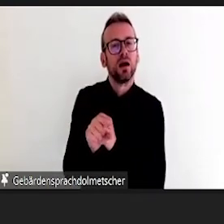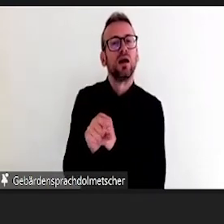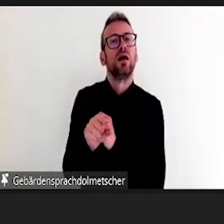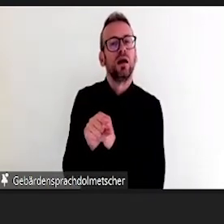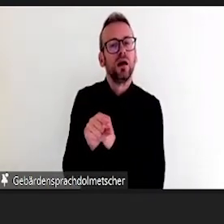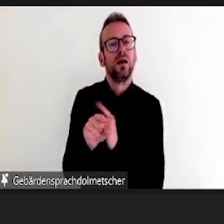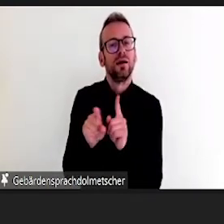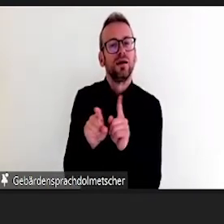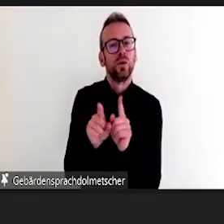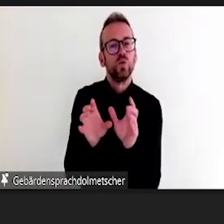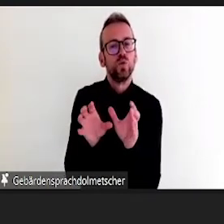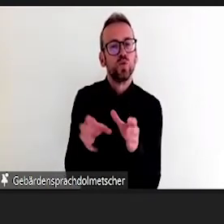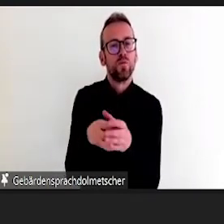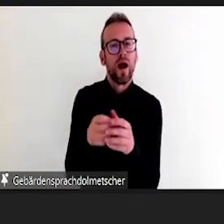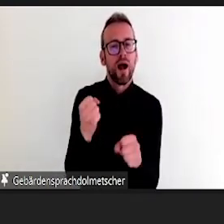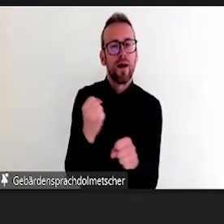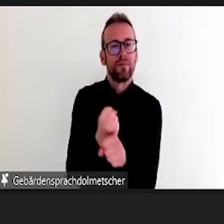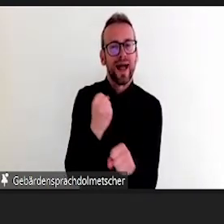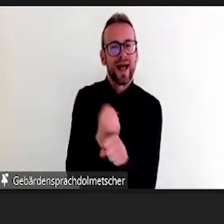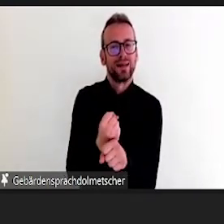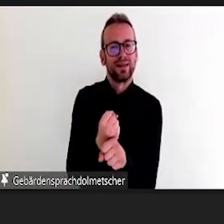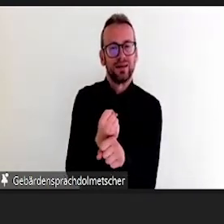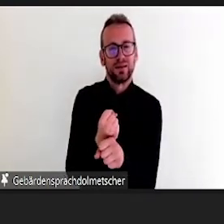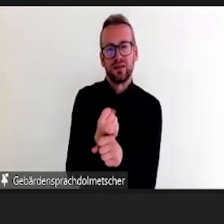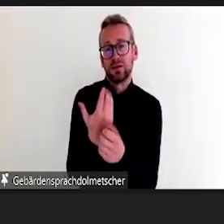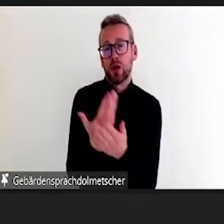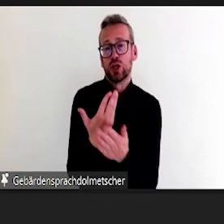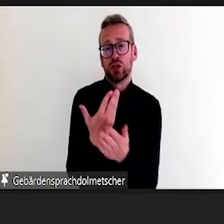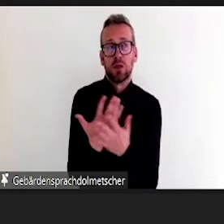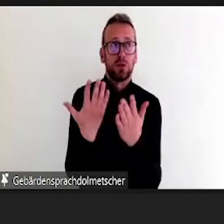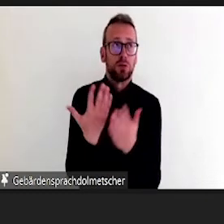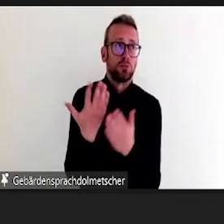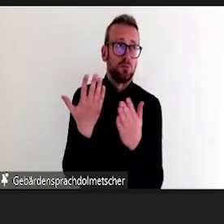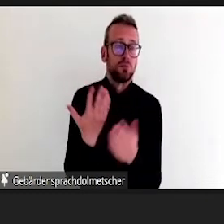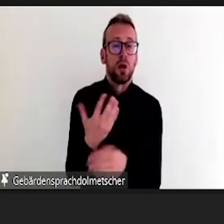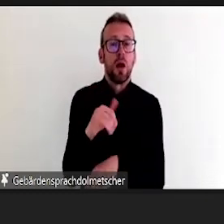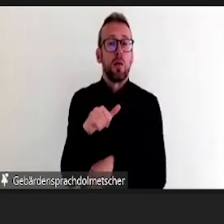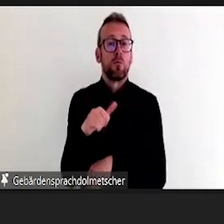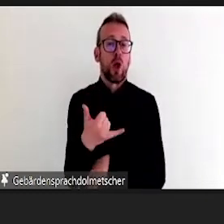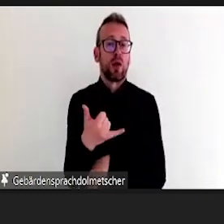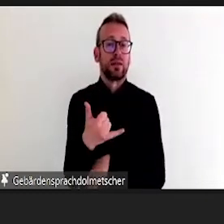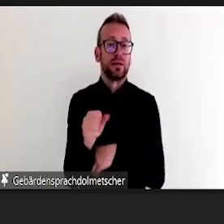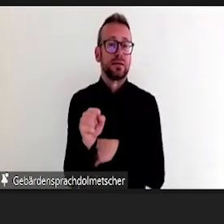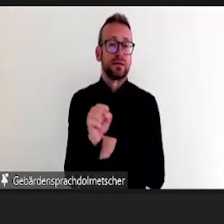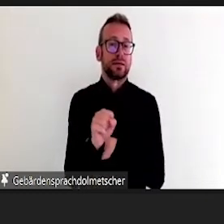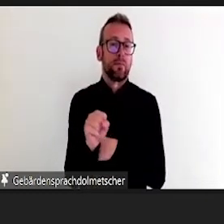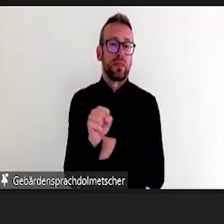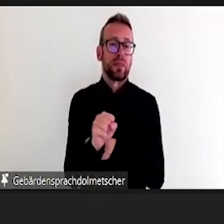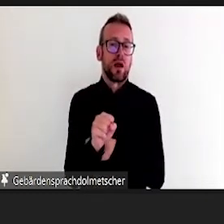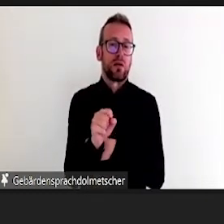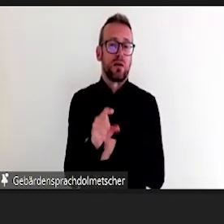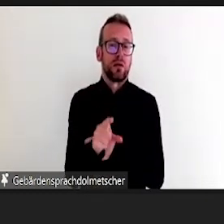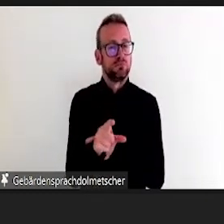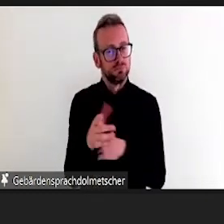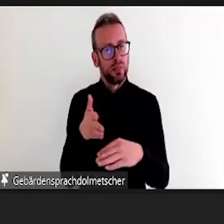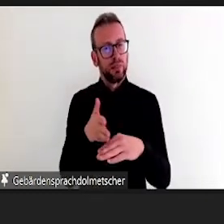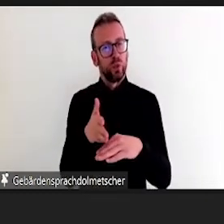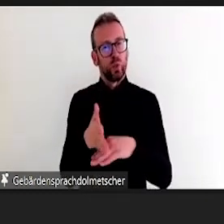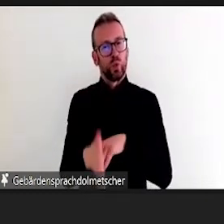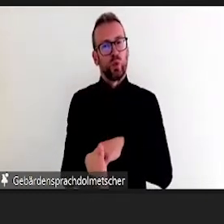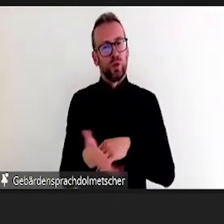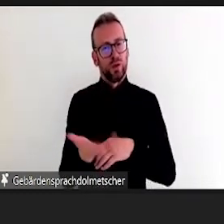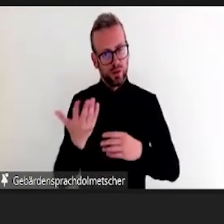Jetzt sehen Sie hier ein Ergebnis. Das ist tatsächlich auch von Studierenden so entstanden. Ich wollte das mal so als Beispiel